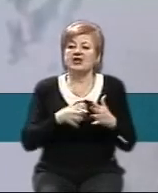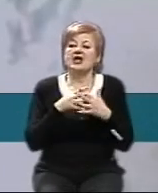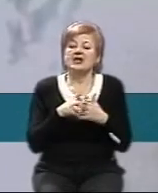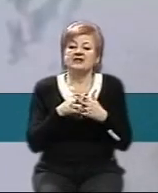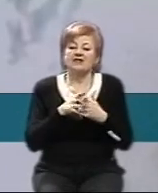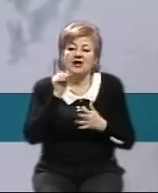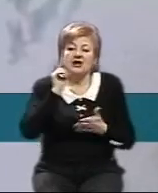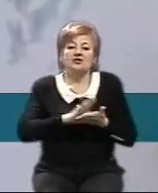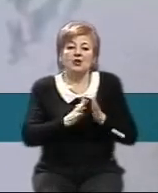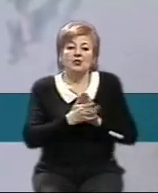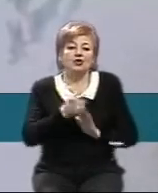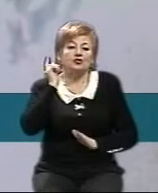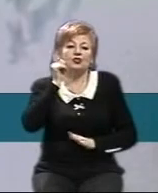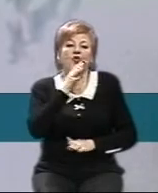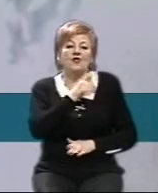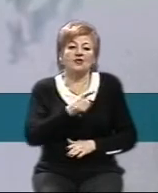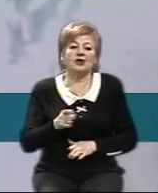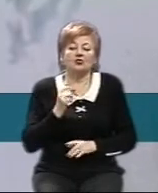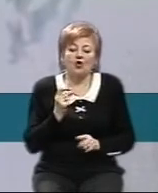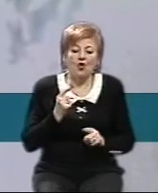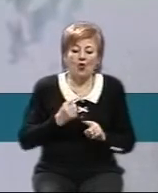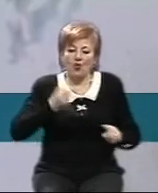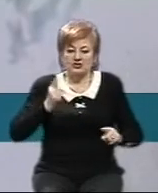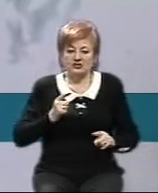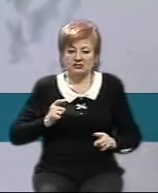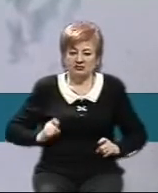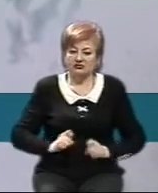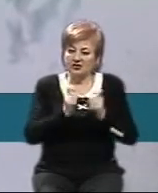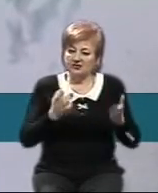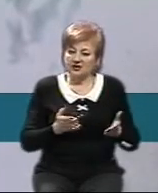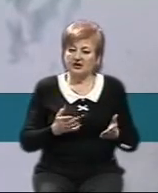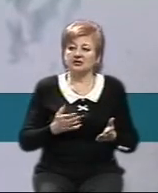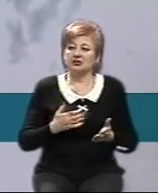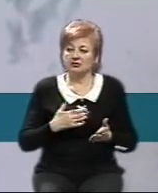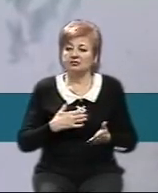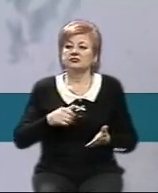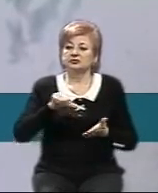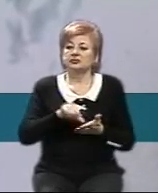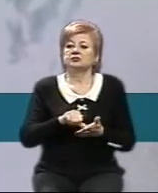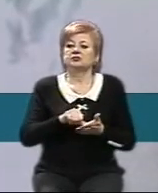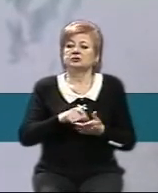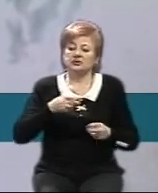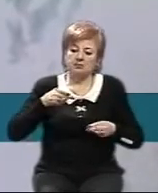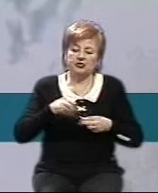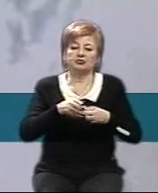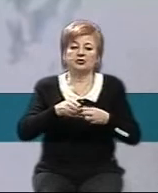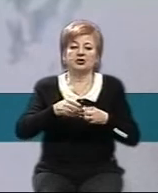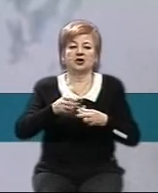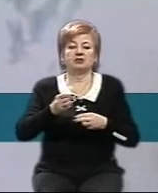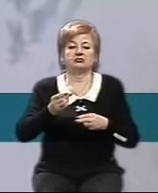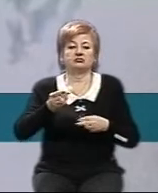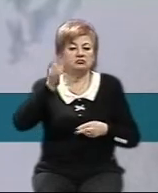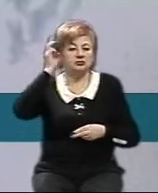Ще в ті часи, коли була гостра фаза конфлікту. Ми виступали за припинення дипломатичних відносин